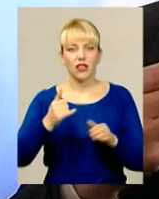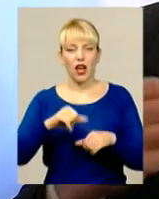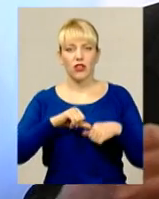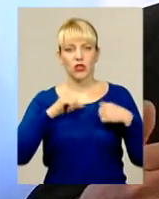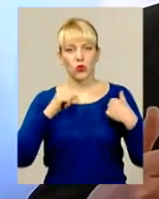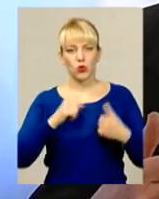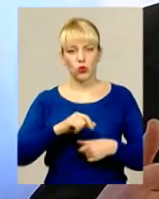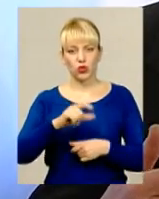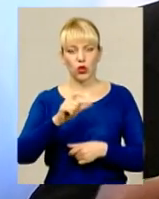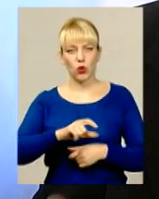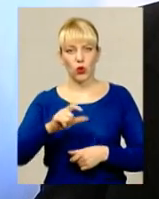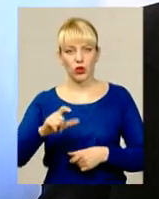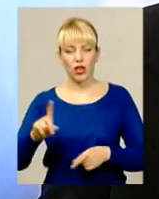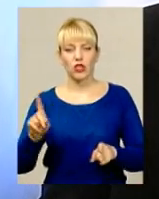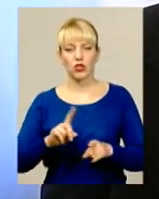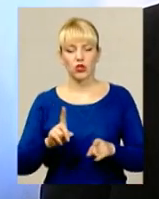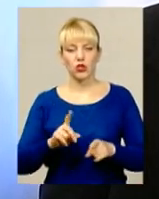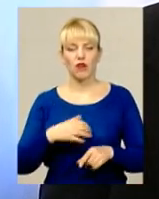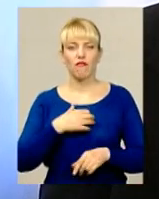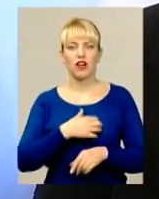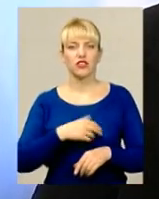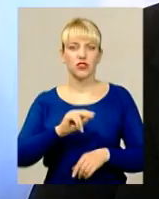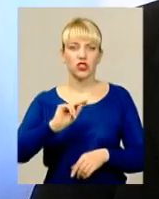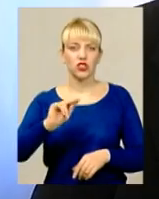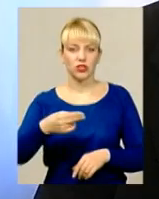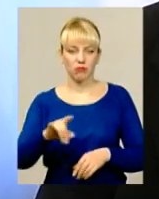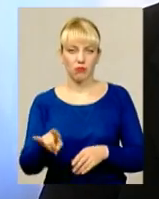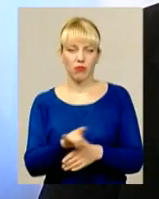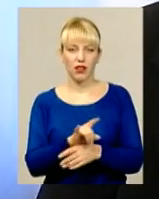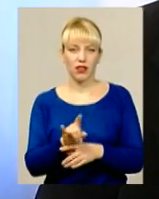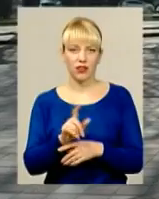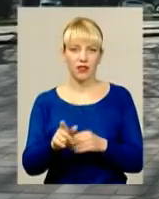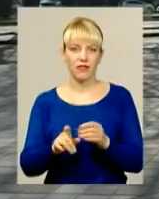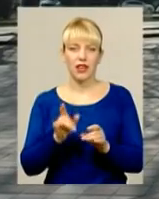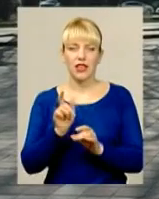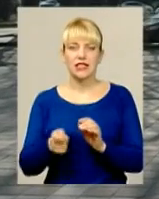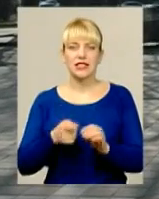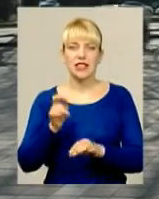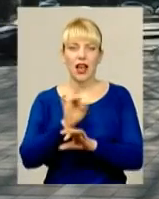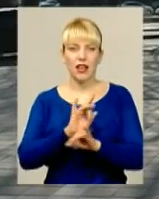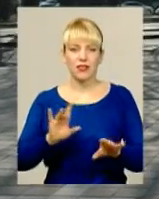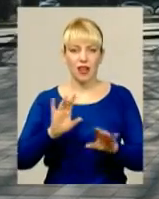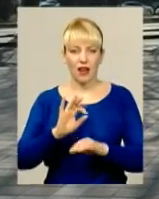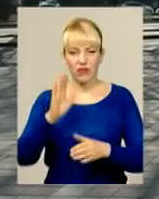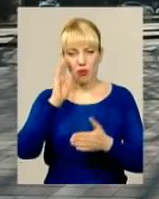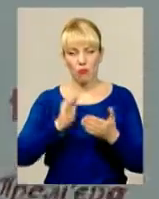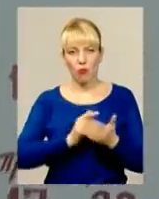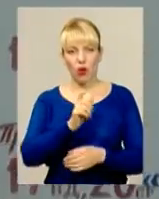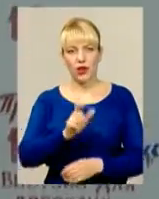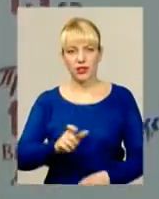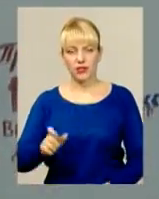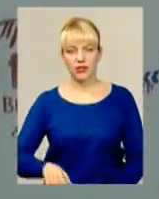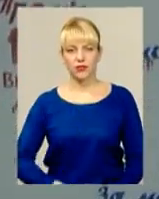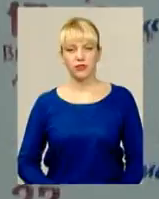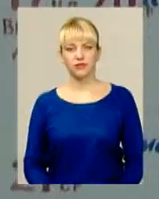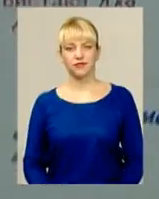воно можливо важливіше, ніж якісь брикливі заяви політиків. Олександр Матросов, Максим Захарченко